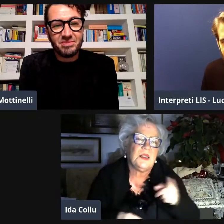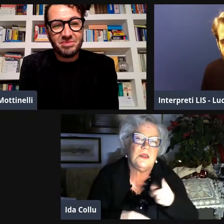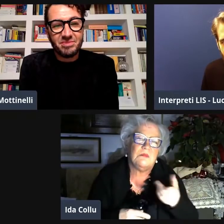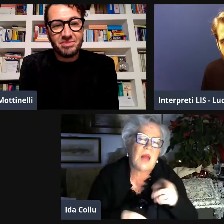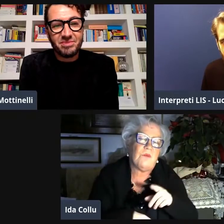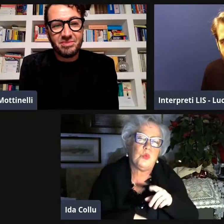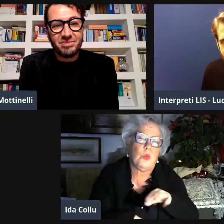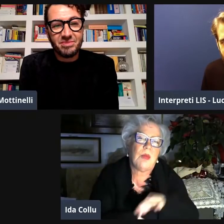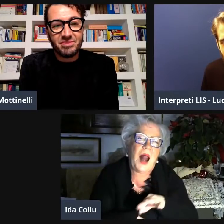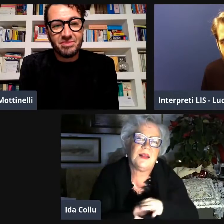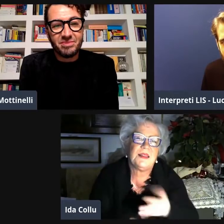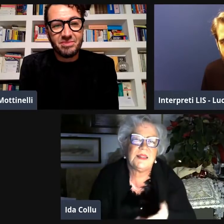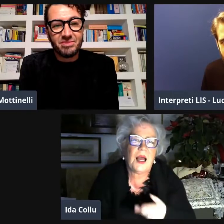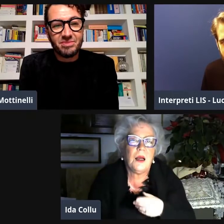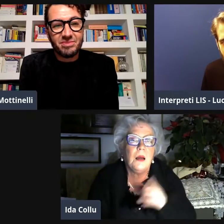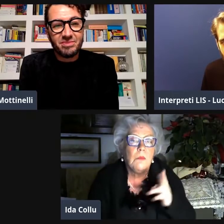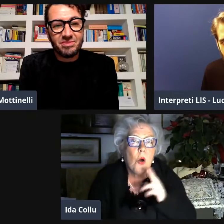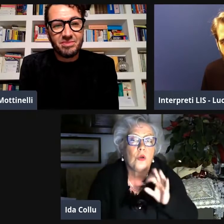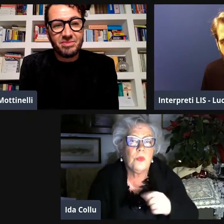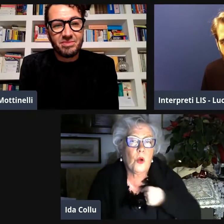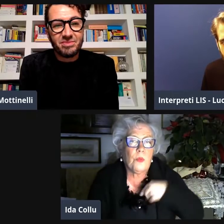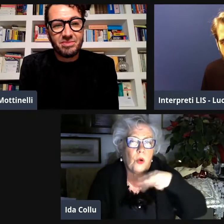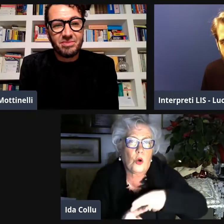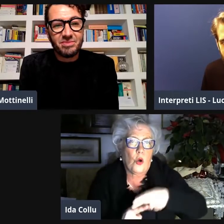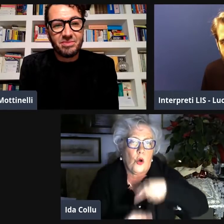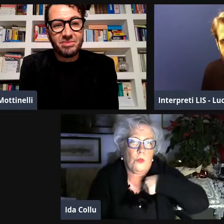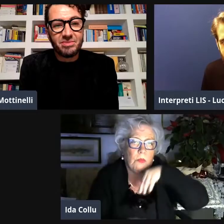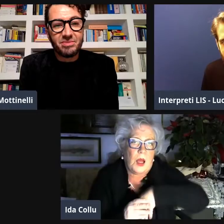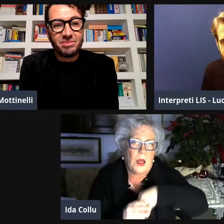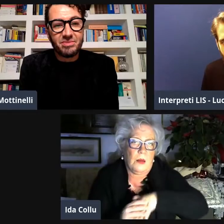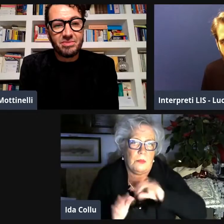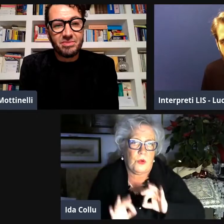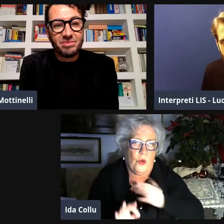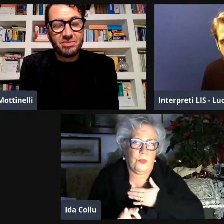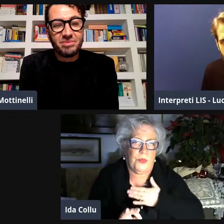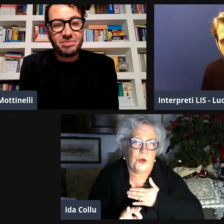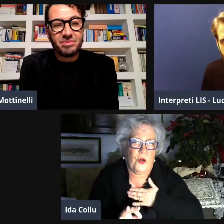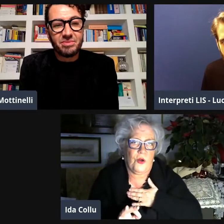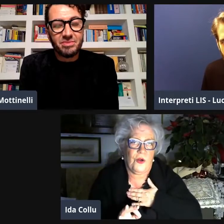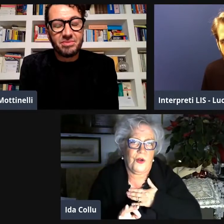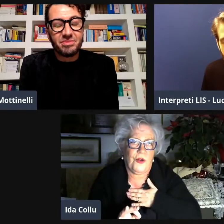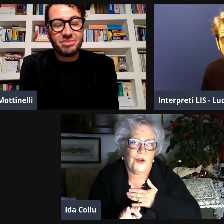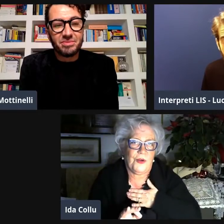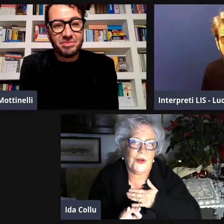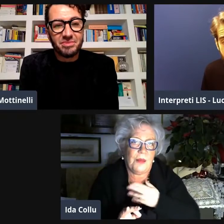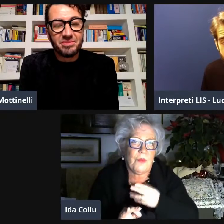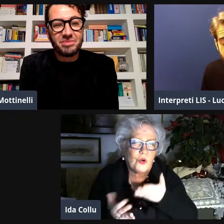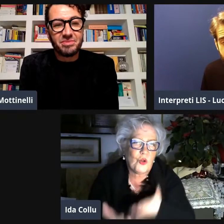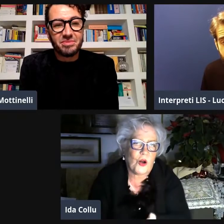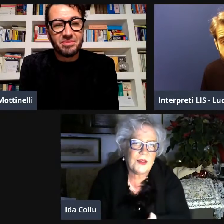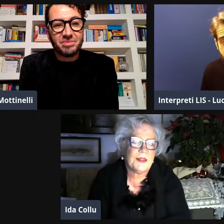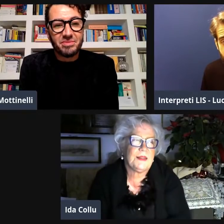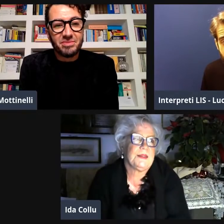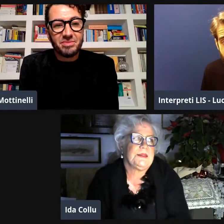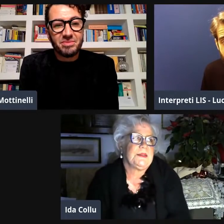dopo sedici anni ha avuto una malattia ed morto con me a Roma